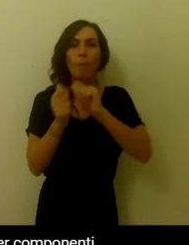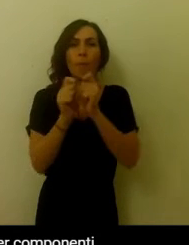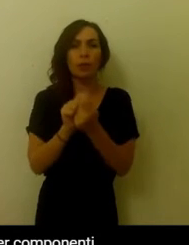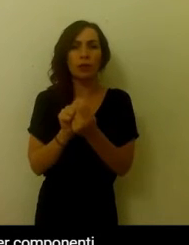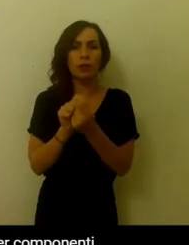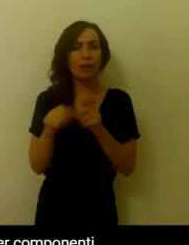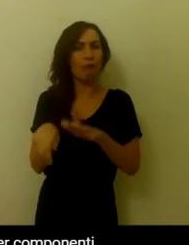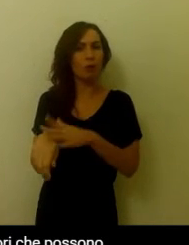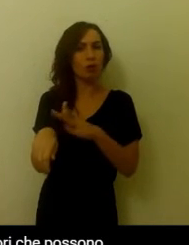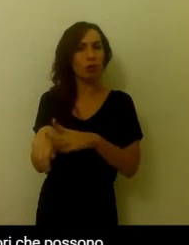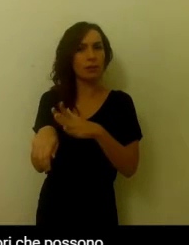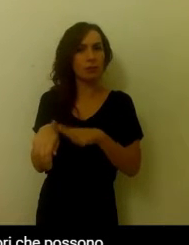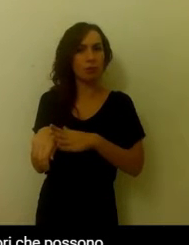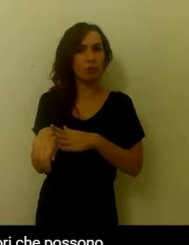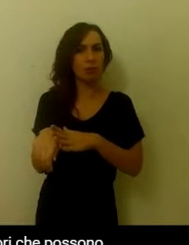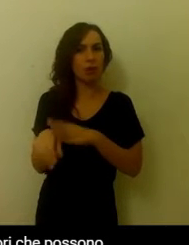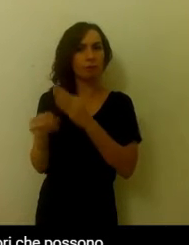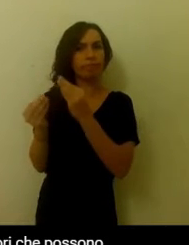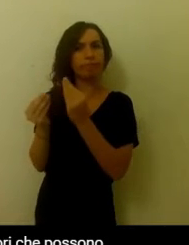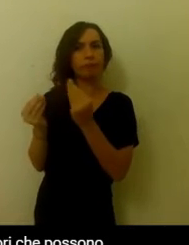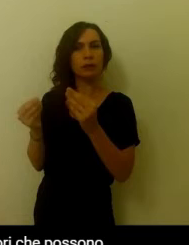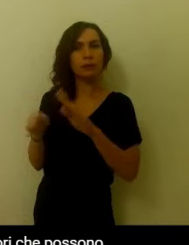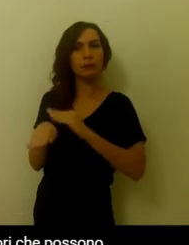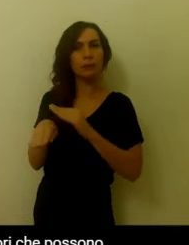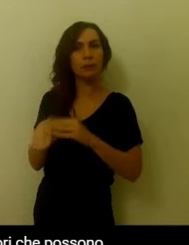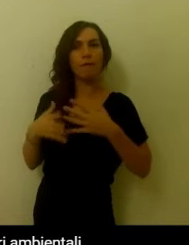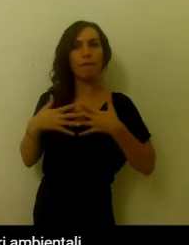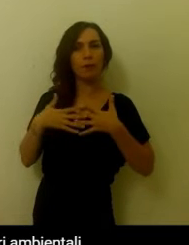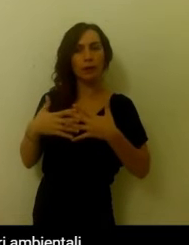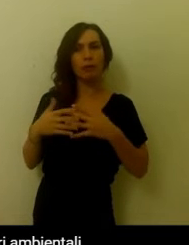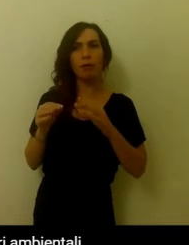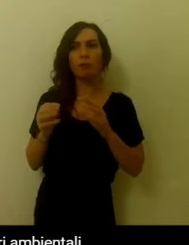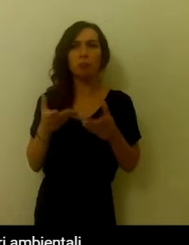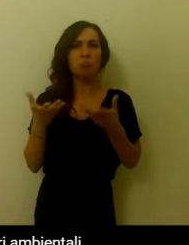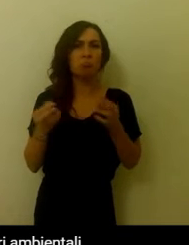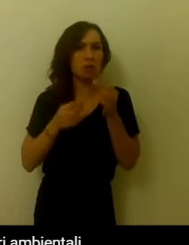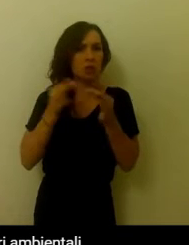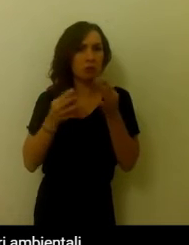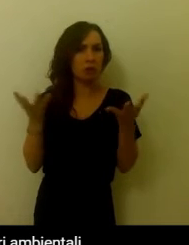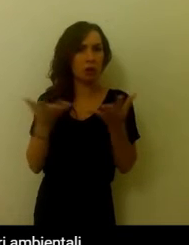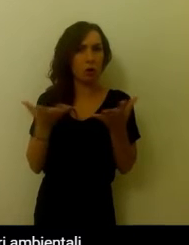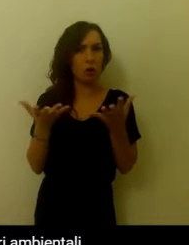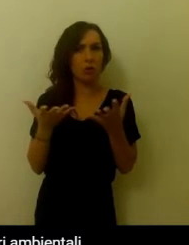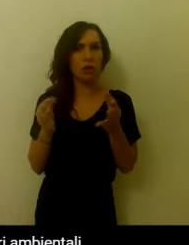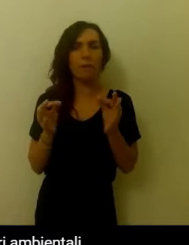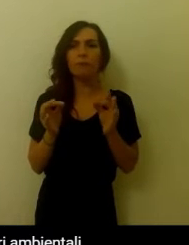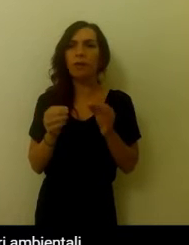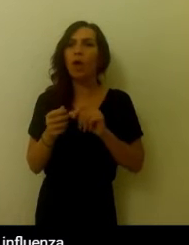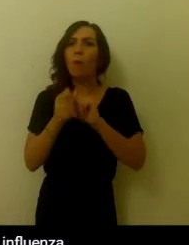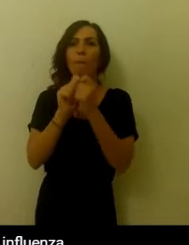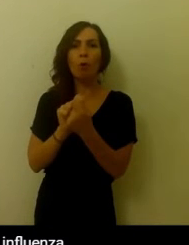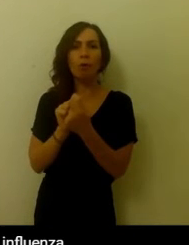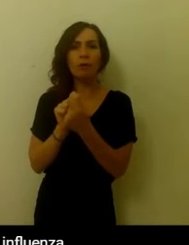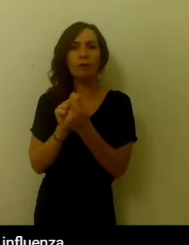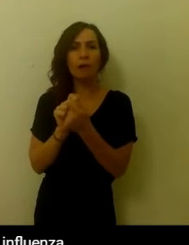E per componenti esperienziali e affettive si intendono tutti i fattori che possono modularne l'intensità e possono essere fattori